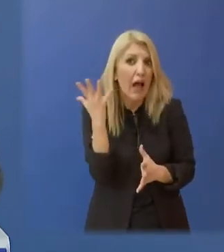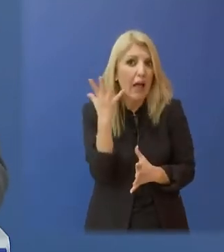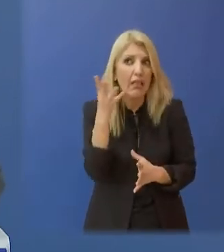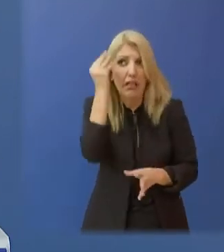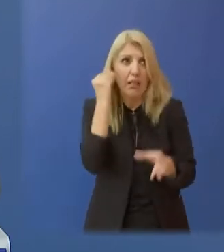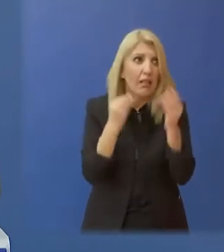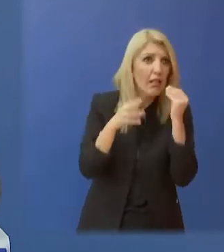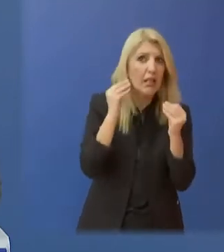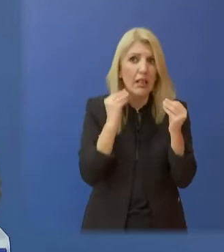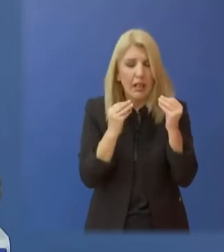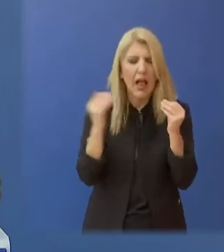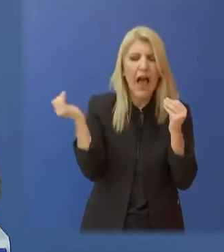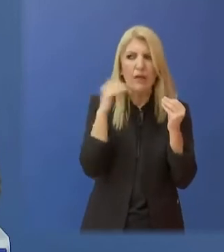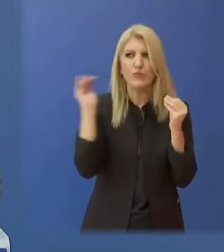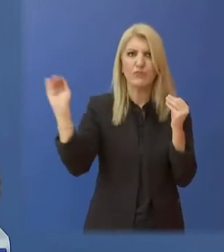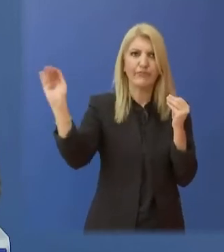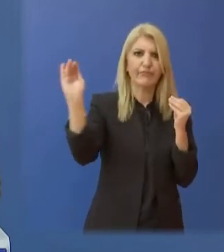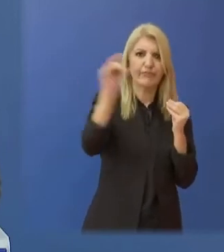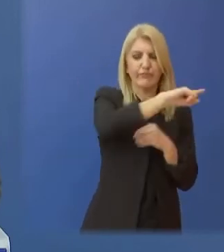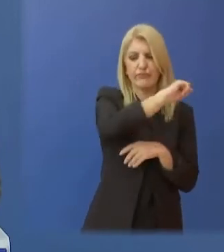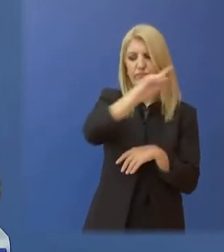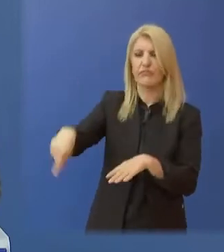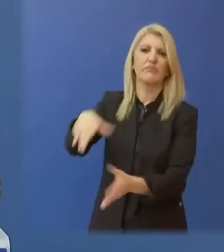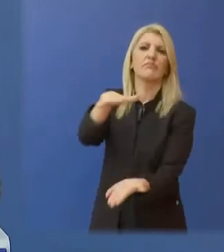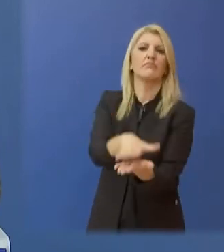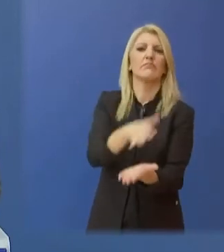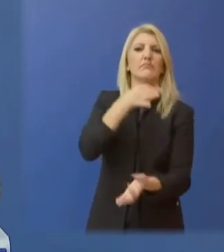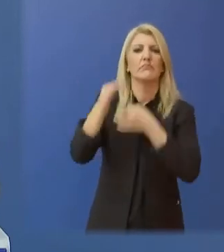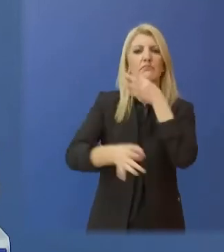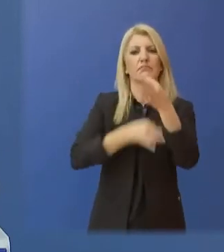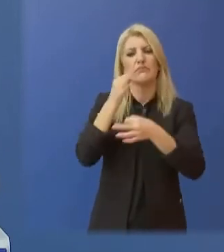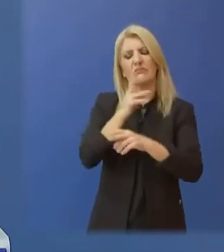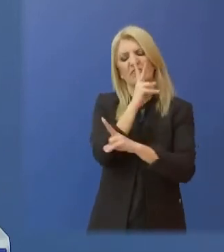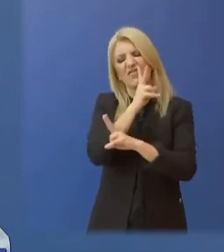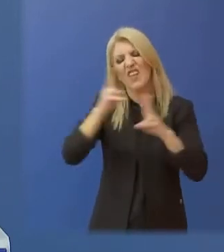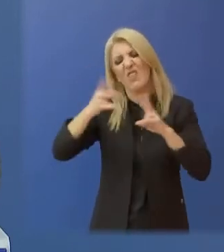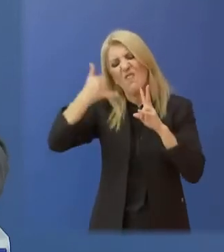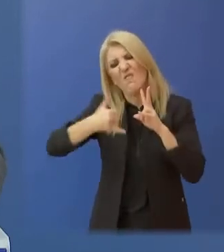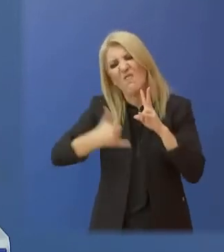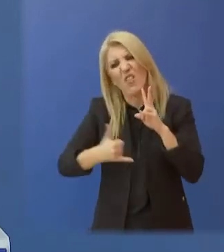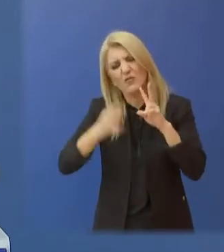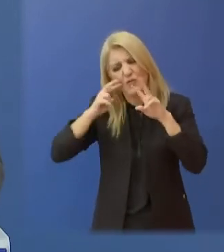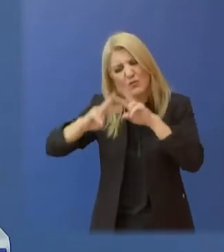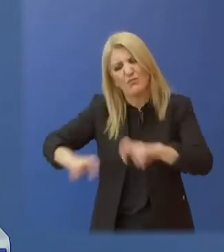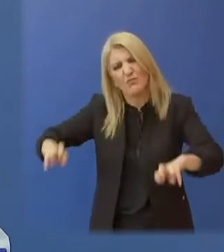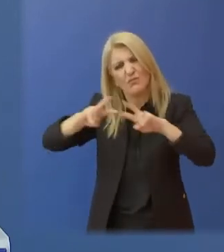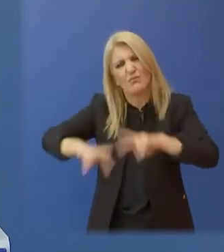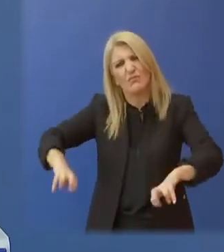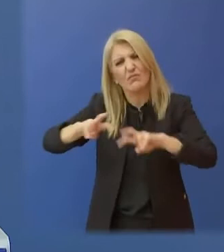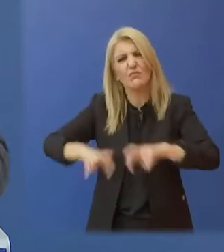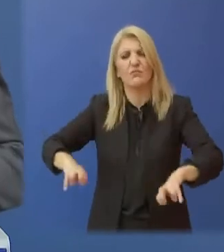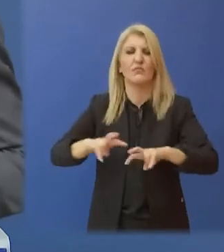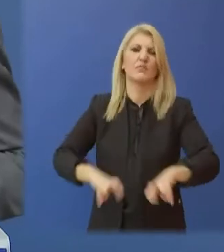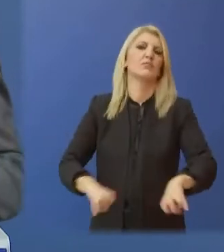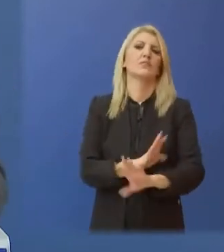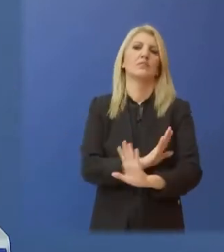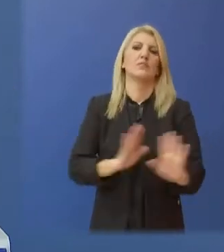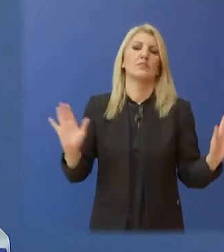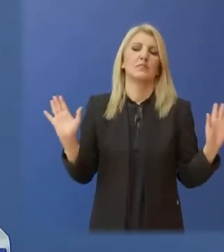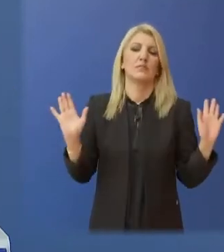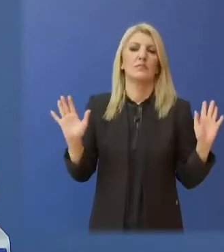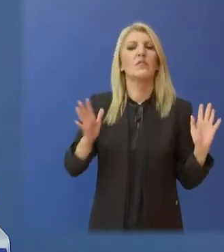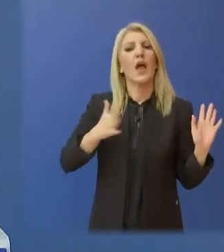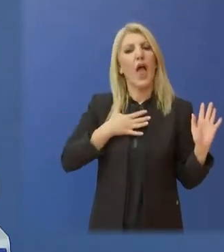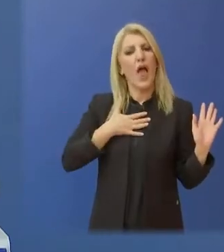δικαιοσύνη στο έργο αποσαφήνισης αυτής της κατάστασης. Εμείς από την πρώτη στιγμή είμαστε συντονισμένοι στη